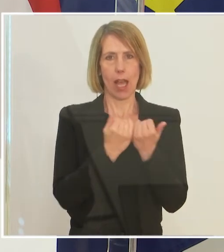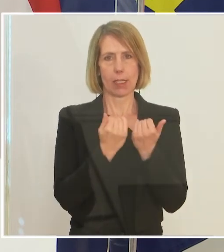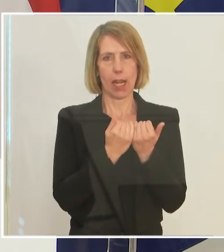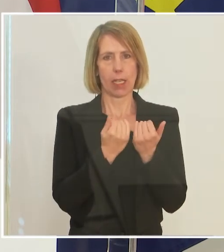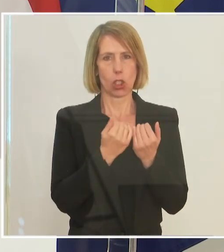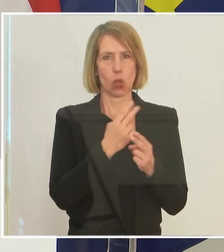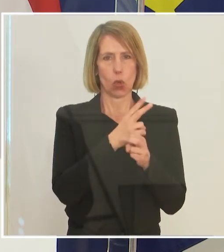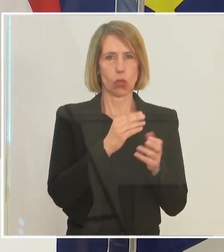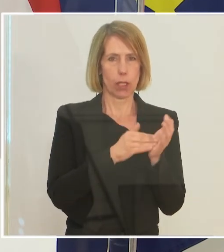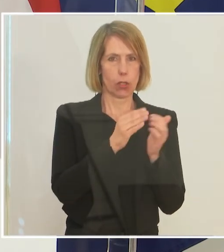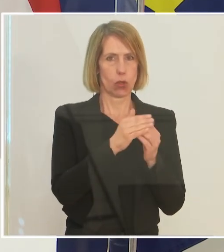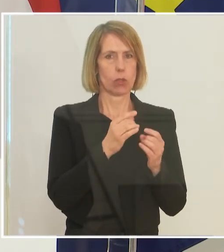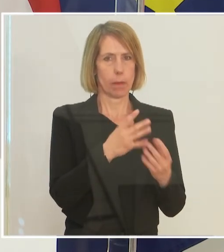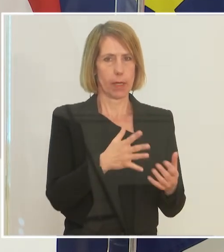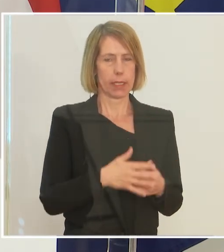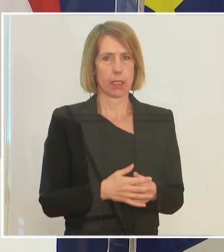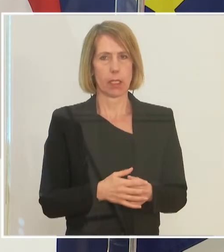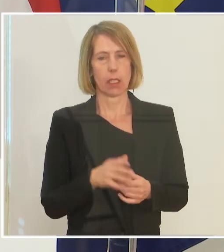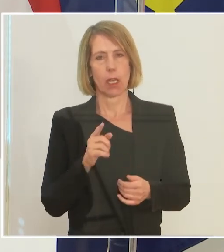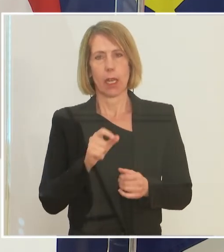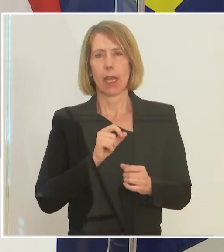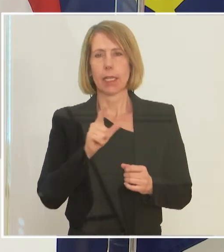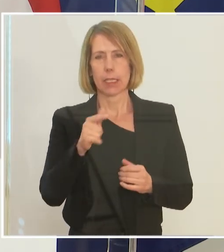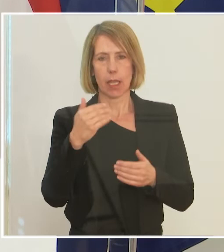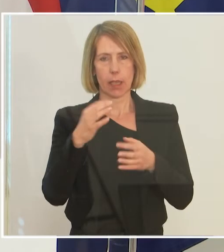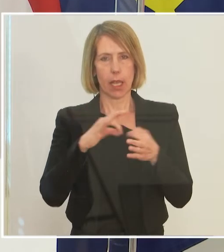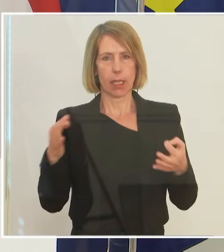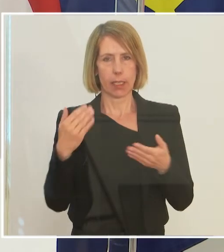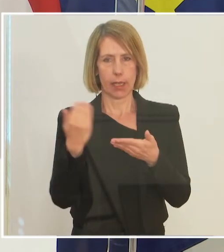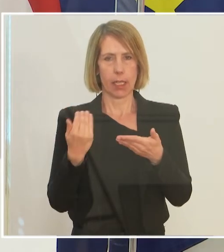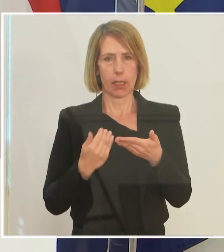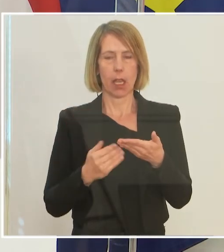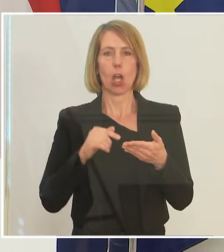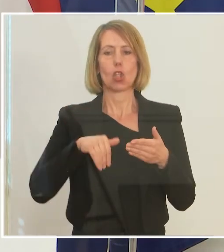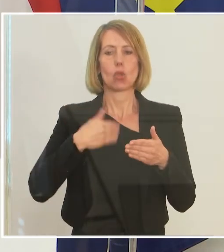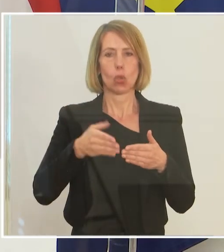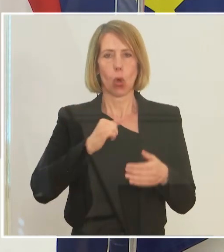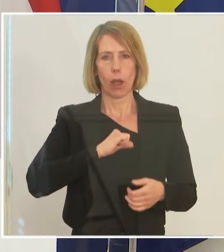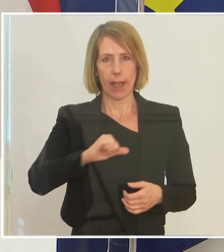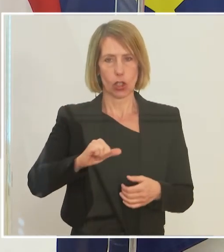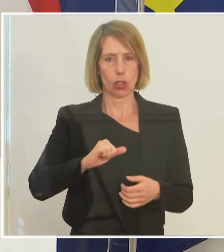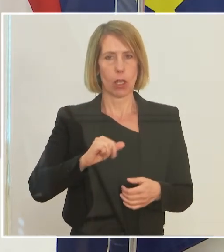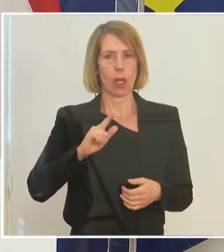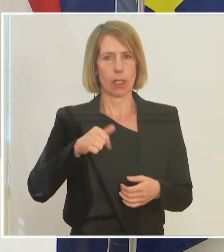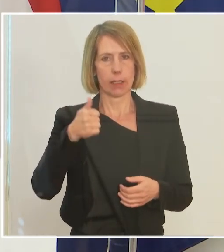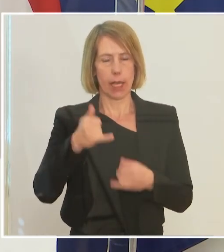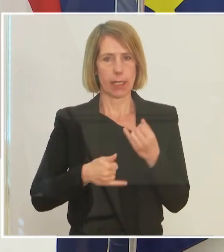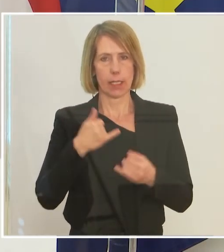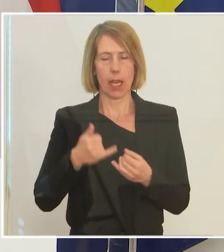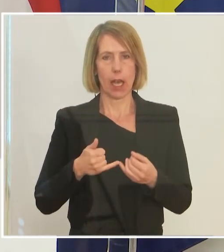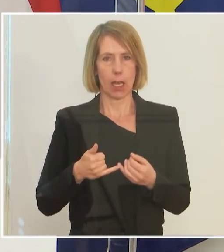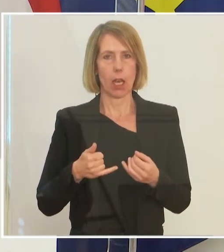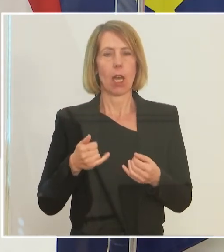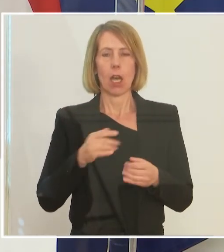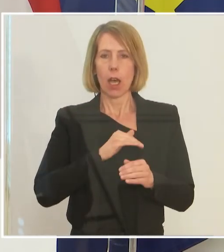System gibt. Also in dieser Novelle der Entsenderichtlinie geht es jetzt noch rascher, dass nach einem Jahr, früher hat das länger gedauert, alle österreichischen